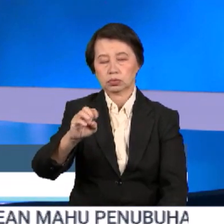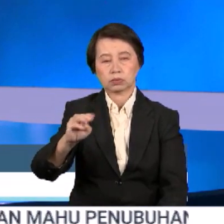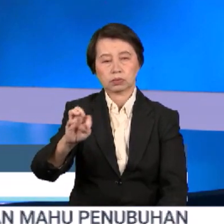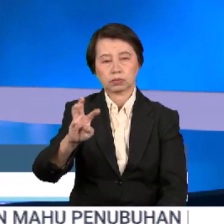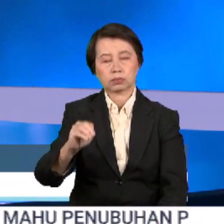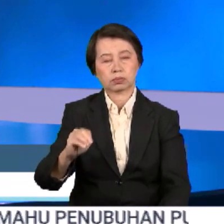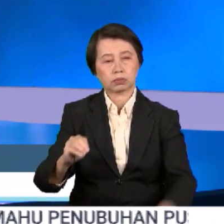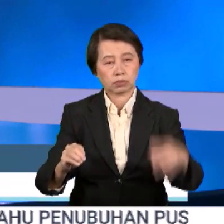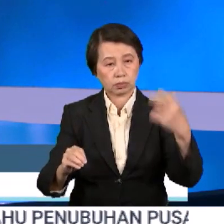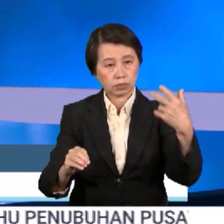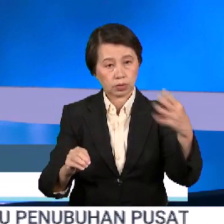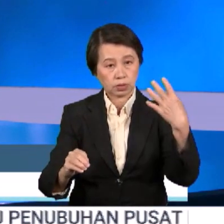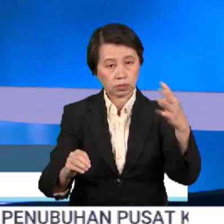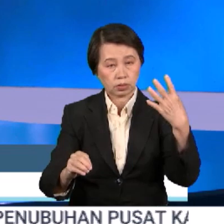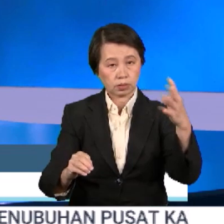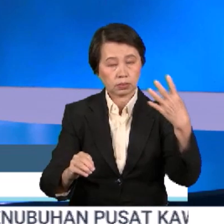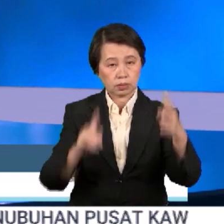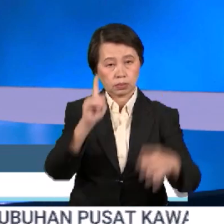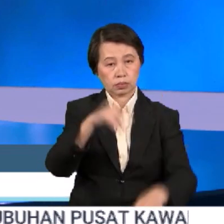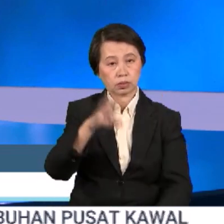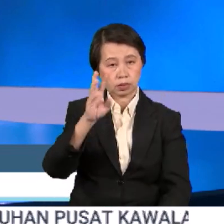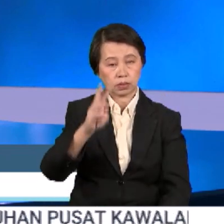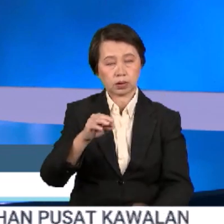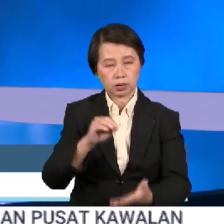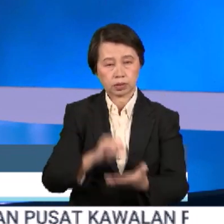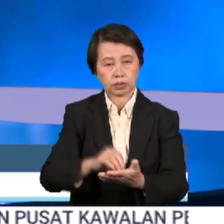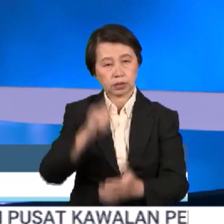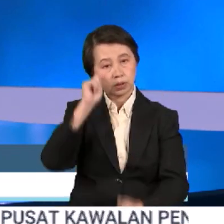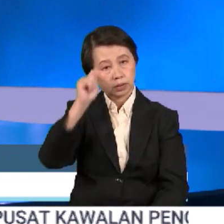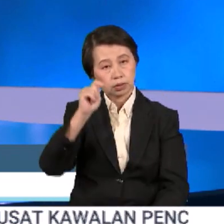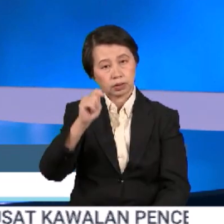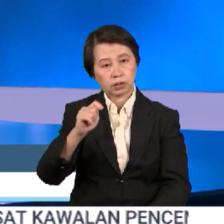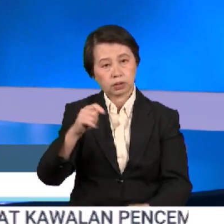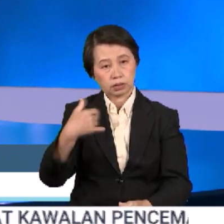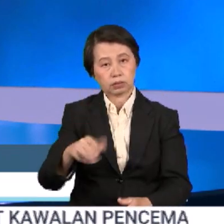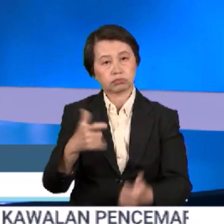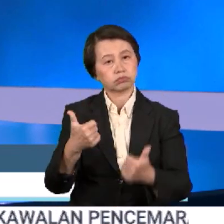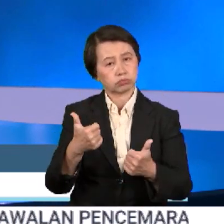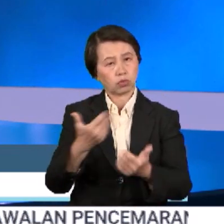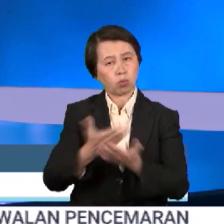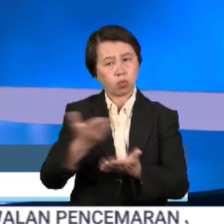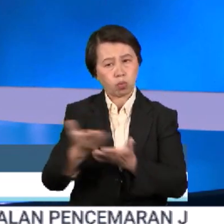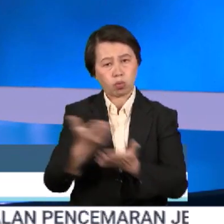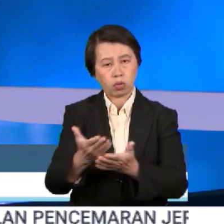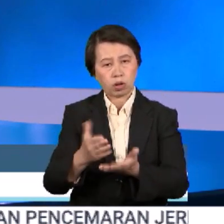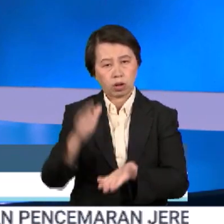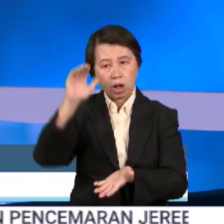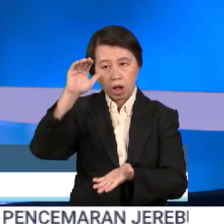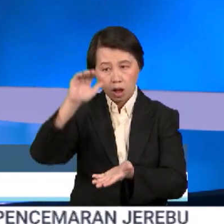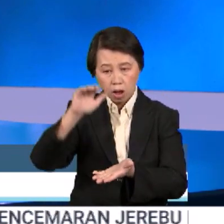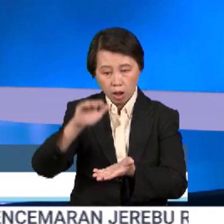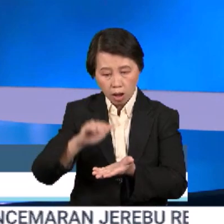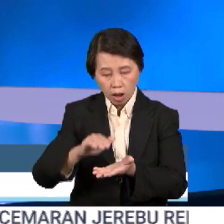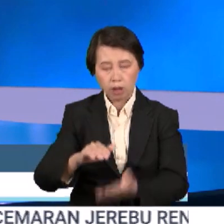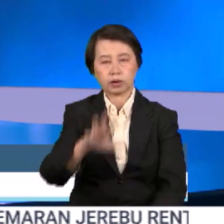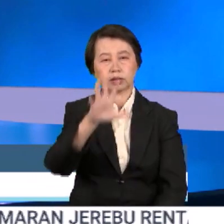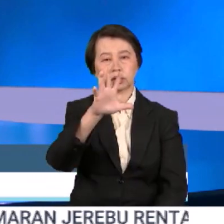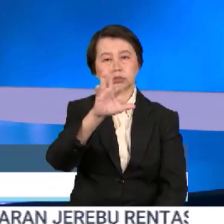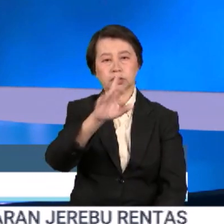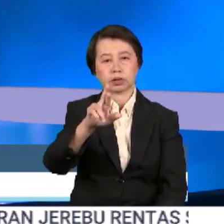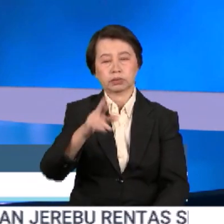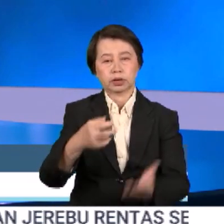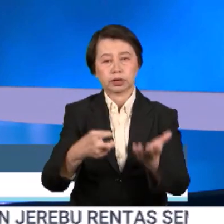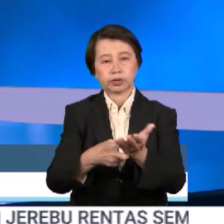Jun ini di Stadium Sultan Mizan Zanel Abidin Terengganu agak memberangsangkan. Difahamkan hampir 5,000 keping